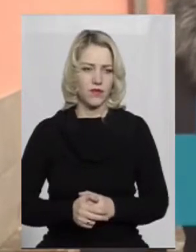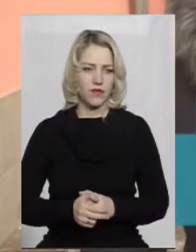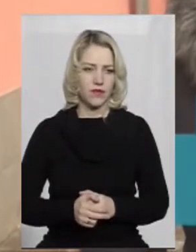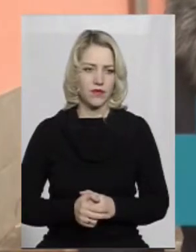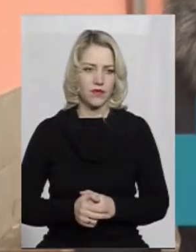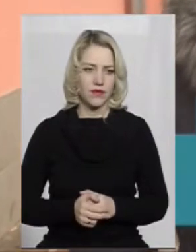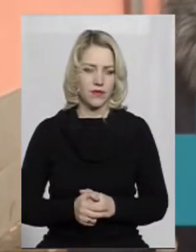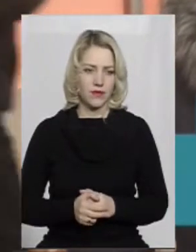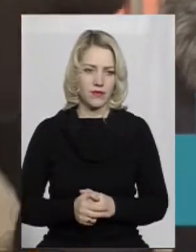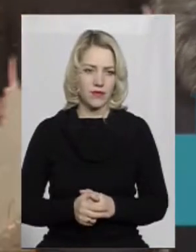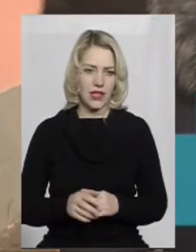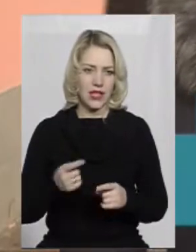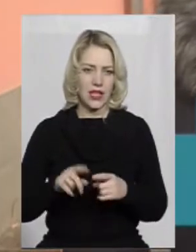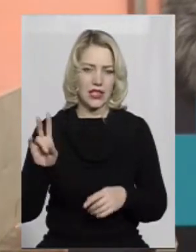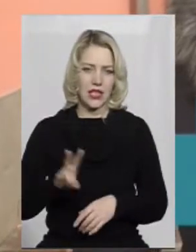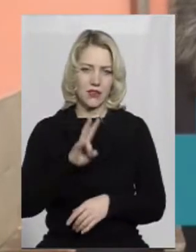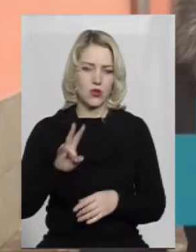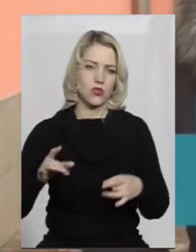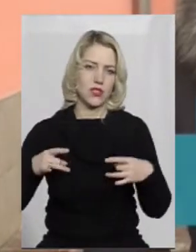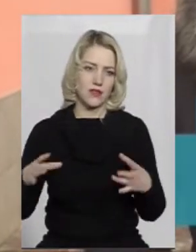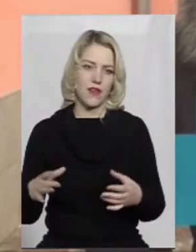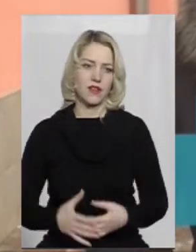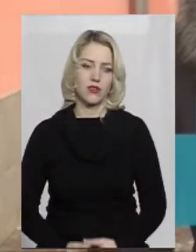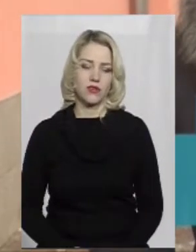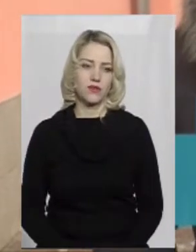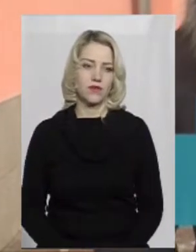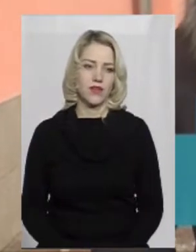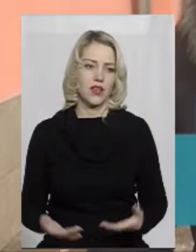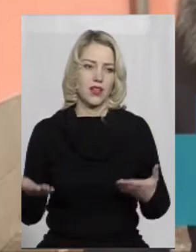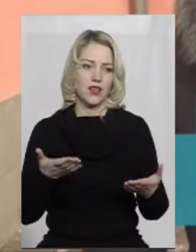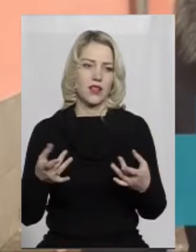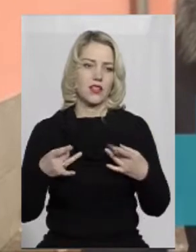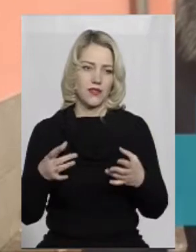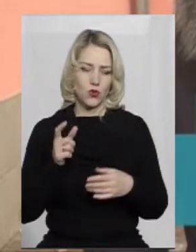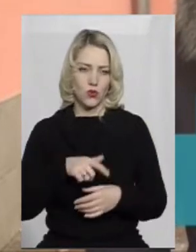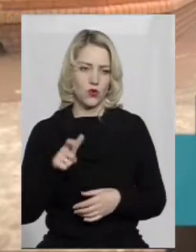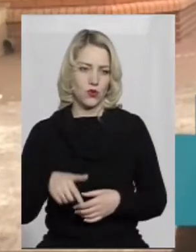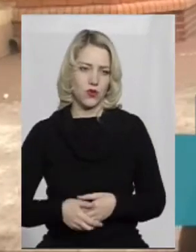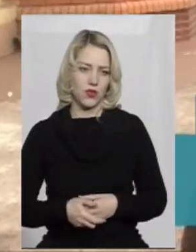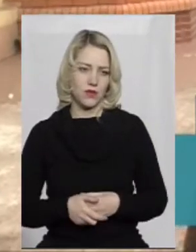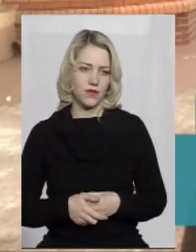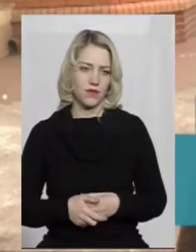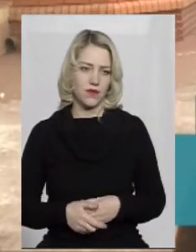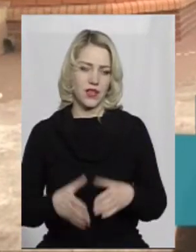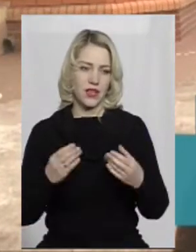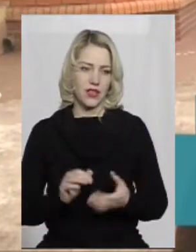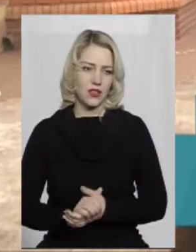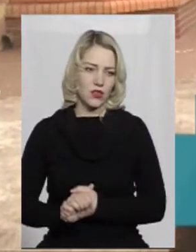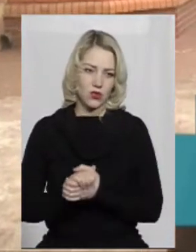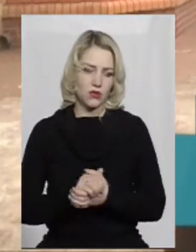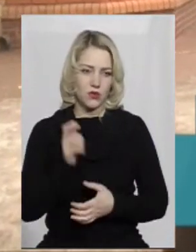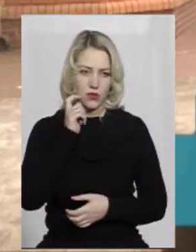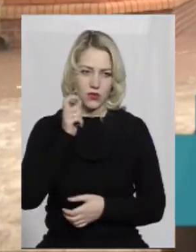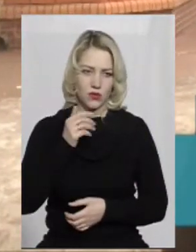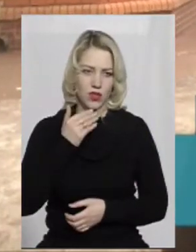Це реліозне свято, яке святкують люди. День Соборності України